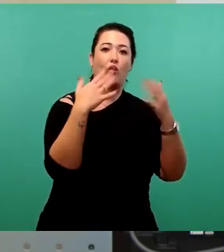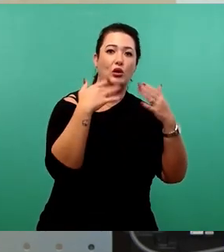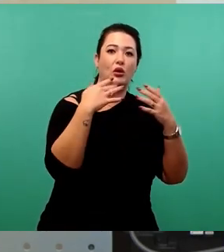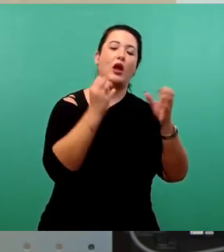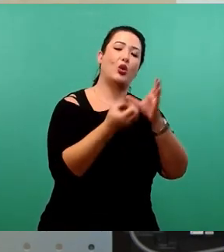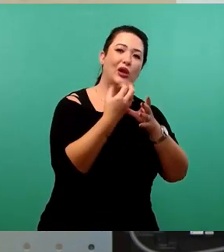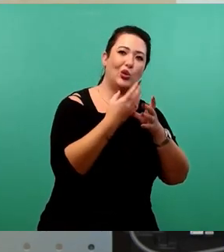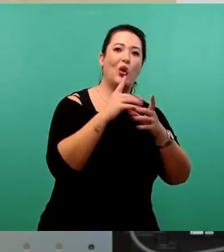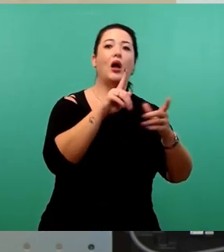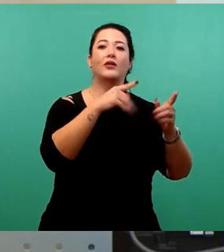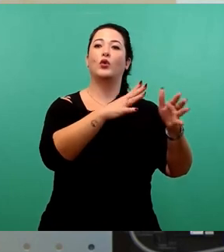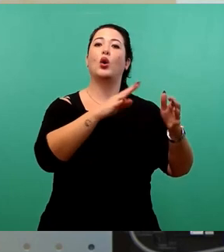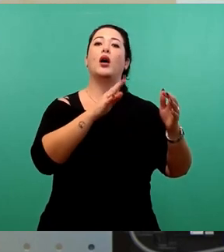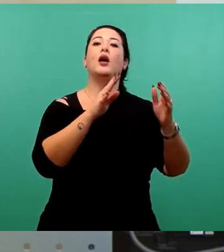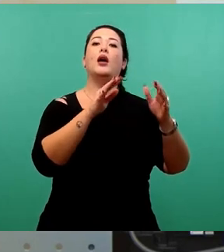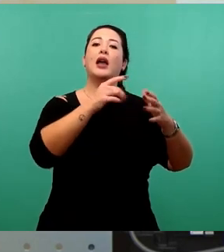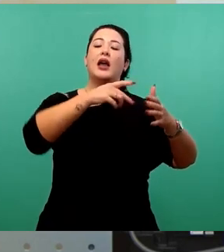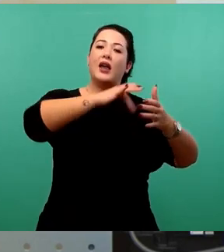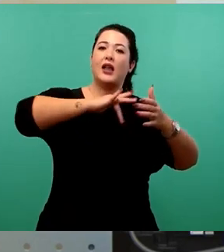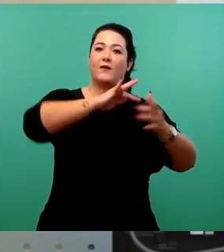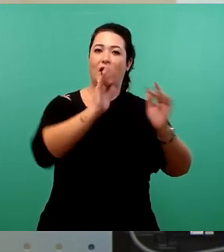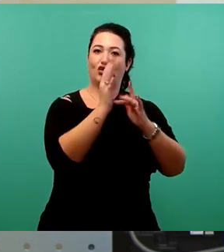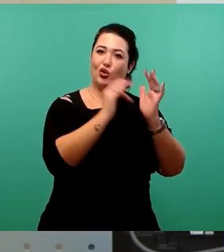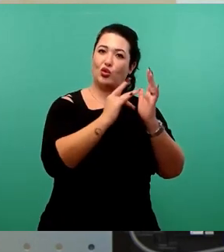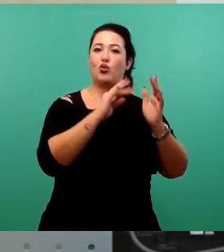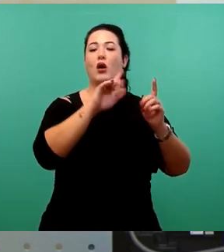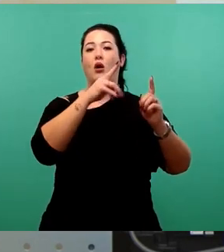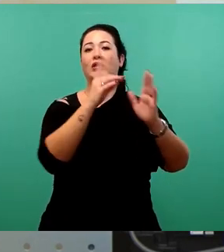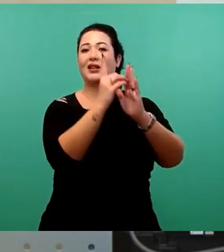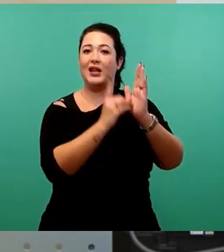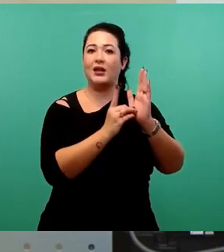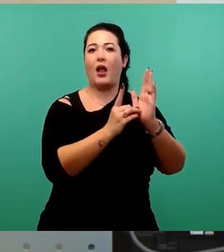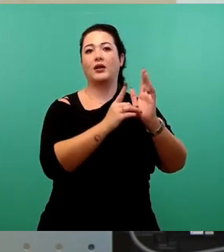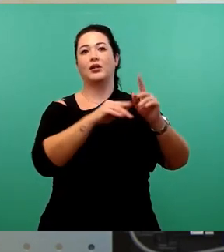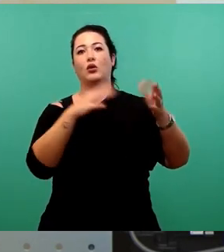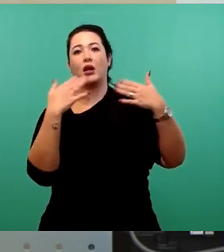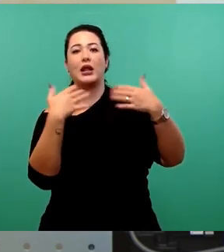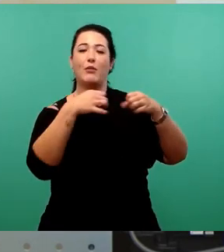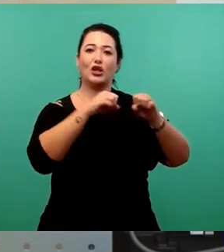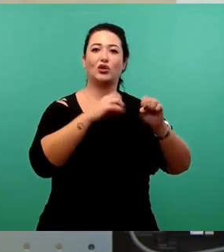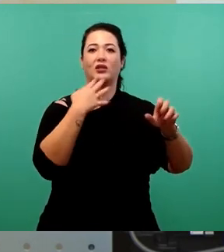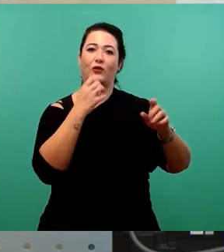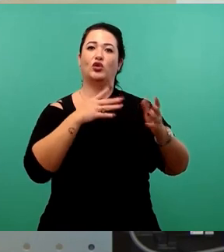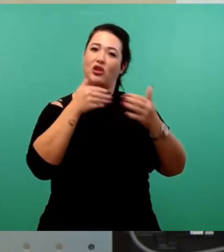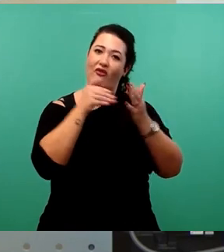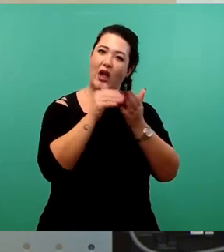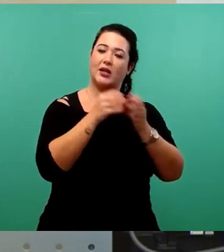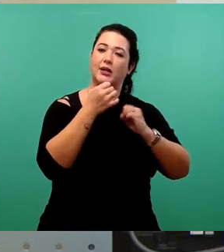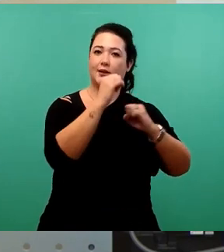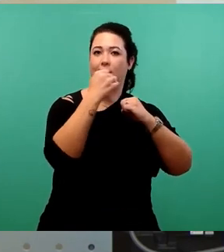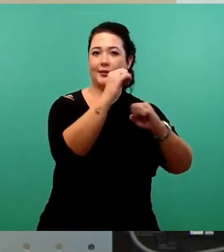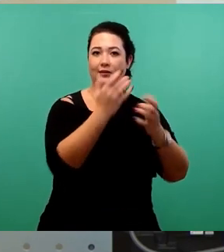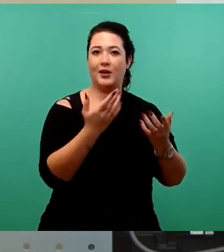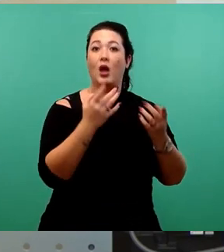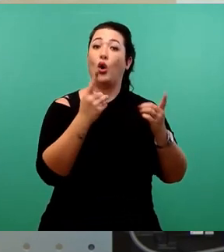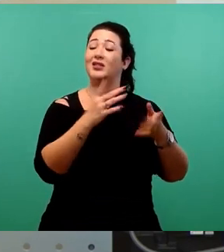die Themen Nachhaltigkeit und Klimaschutz, Digitalisierung und auch Diversität voranbringen müssen. Und es ist am Ende ein